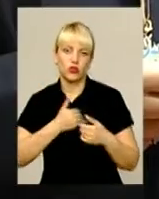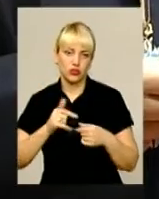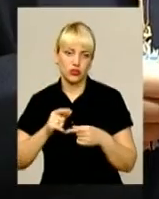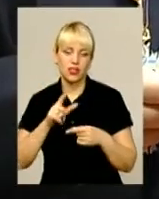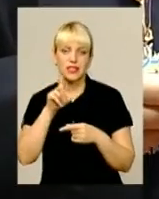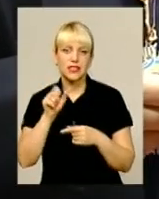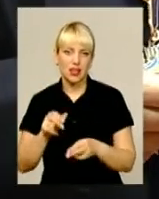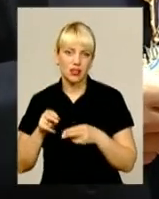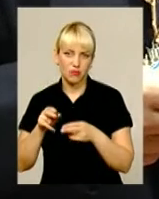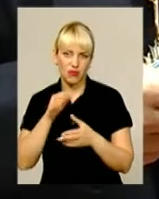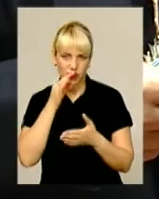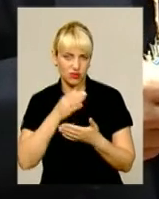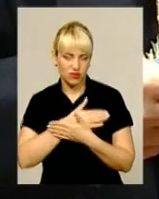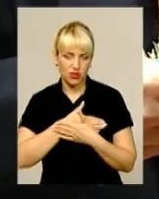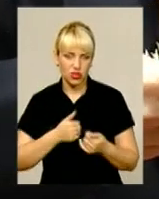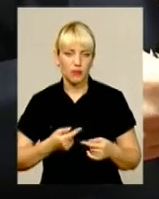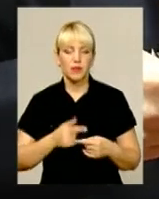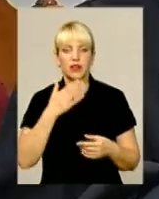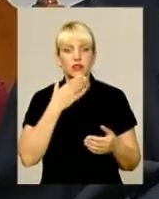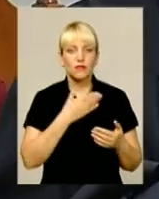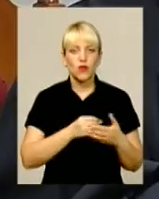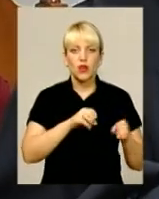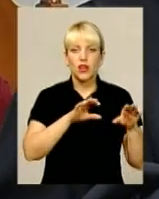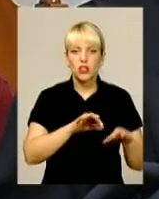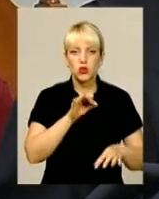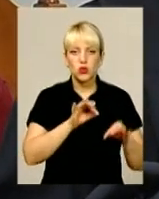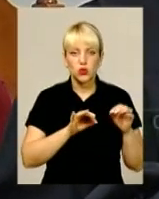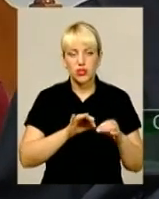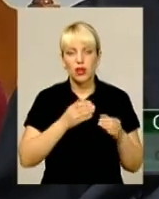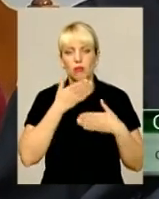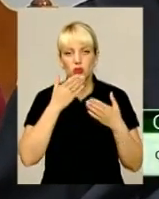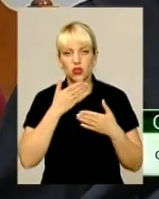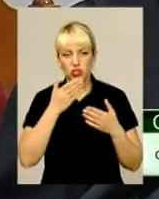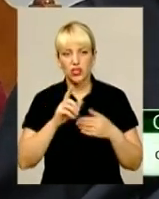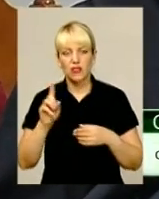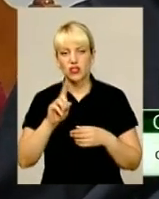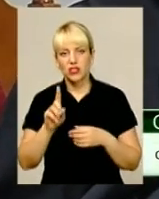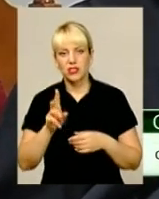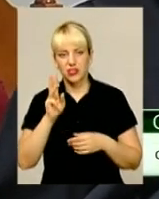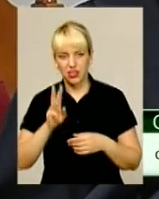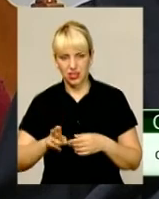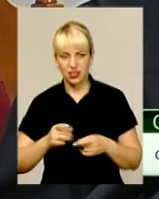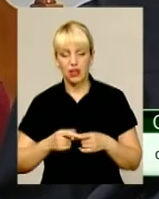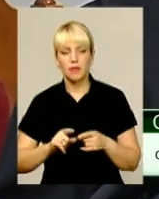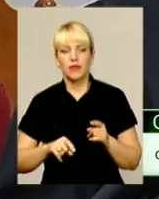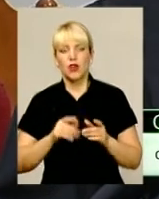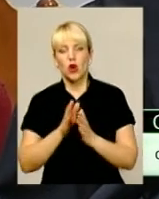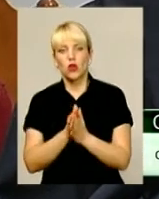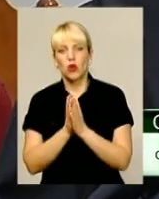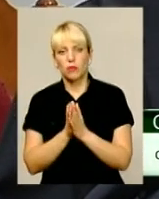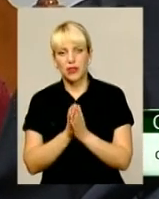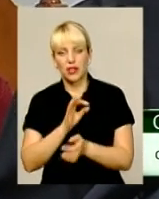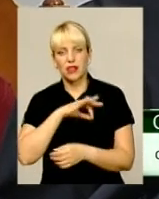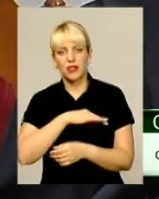суддя Дручкова зачитала у пів на другу ночі. Питання слідчого СВ Хмельницького ВП ГОНК в Хмельницькій області